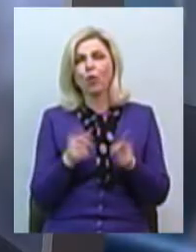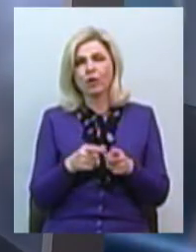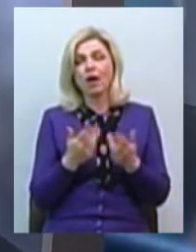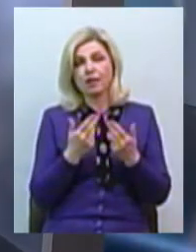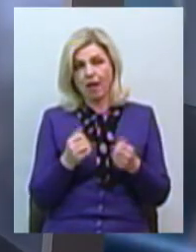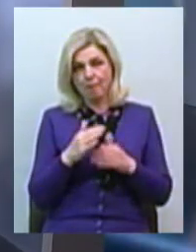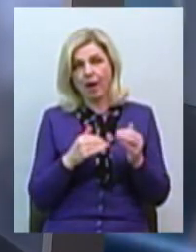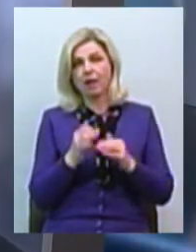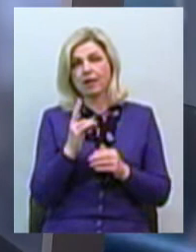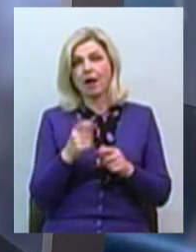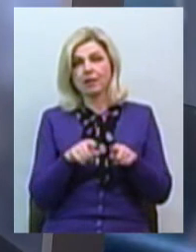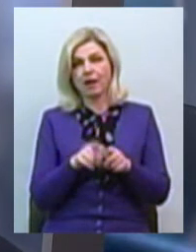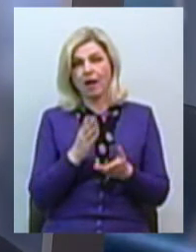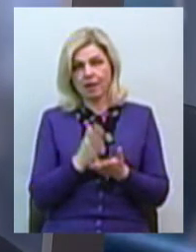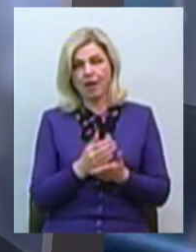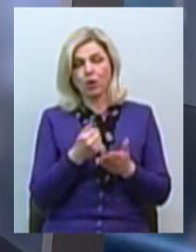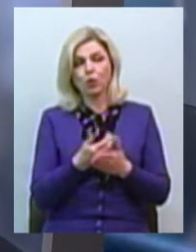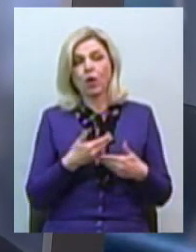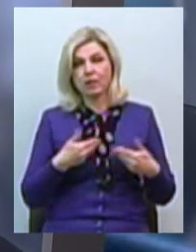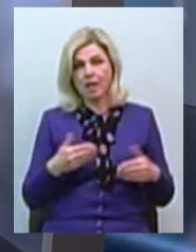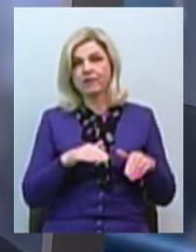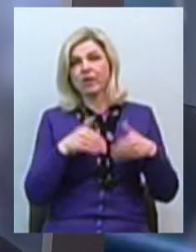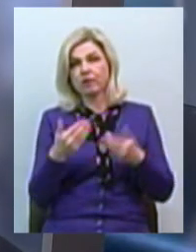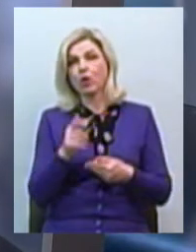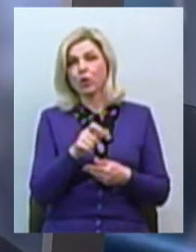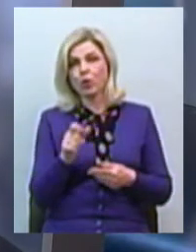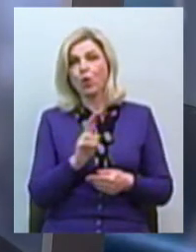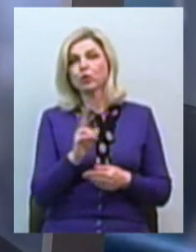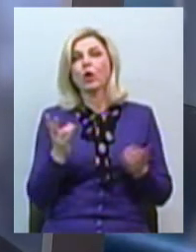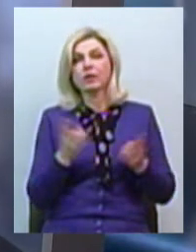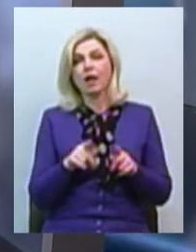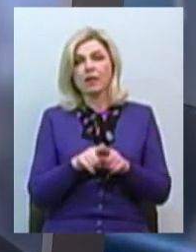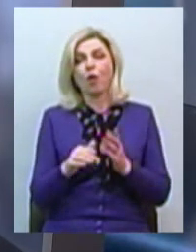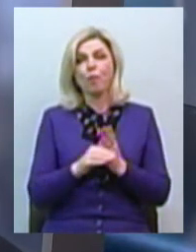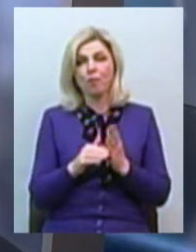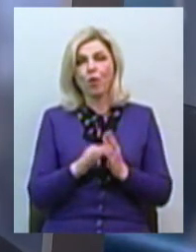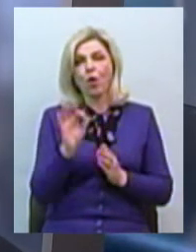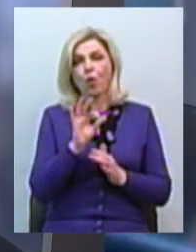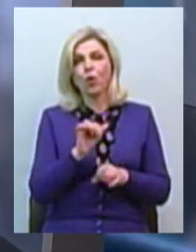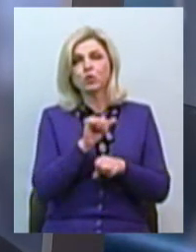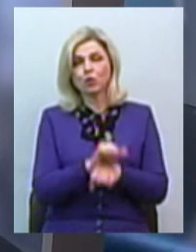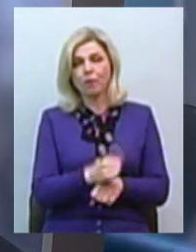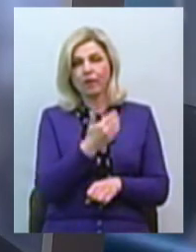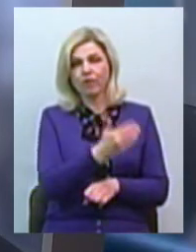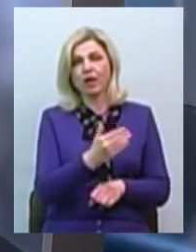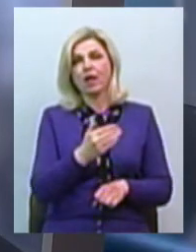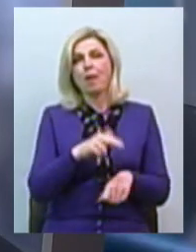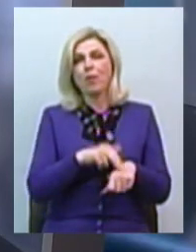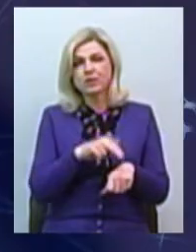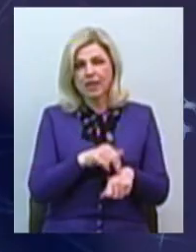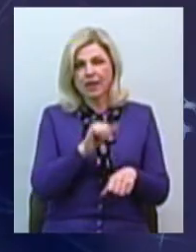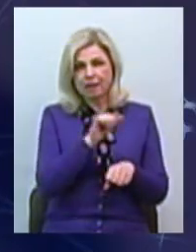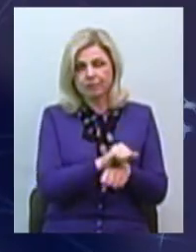практика є і до мене звертаються особи, які потребують такої допомоги, зокрема, щодо зупинення їх працівниками поліції,